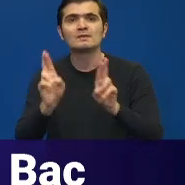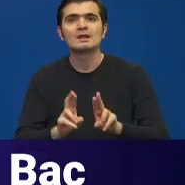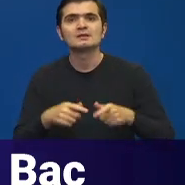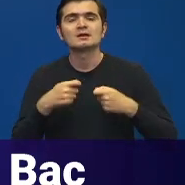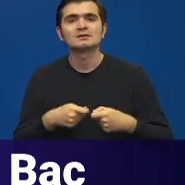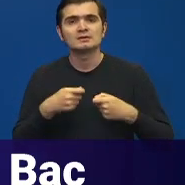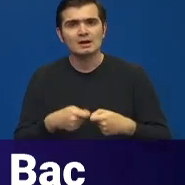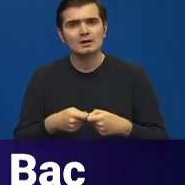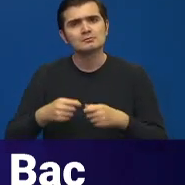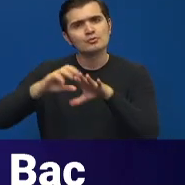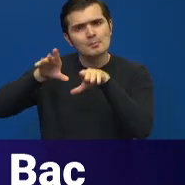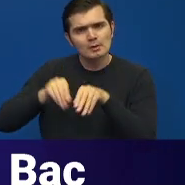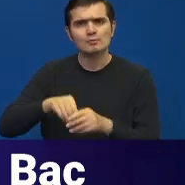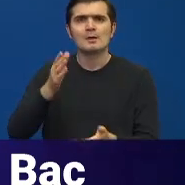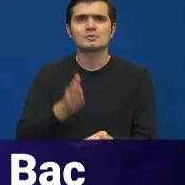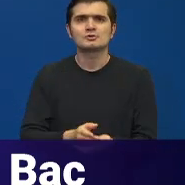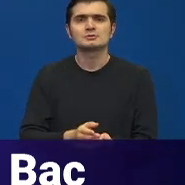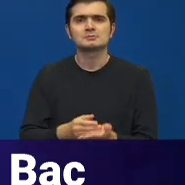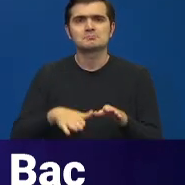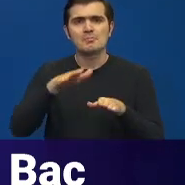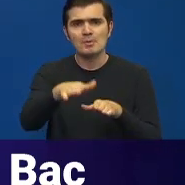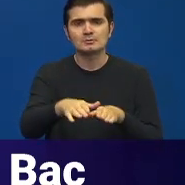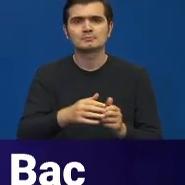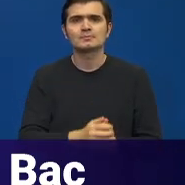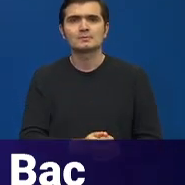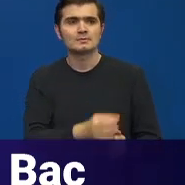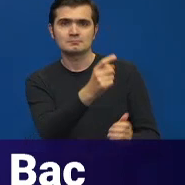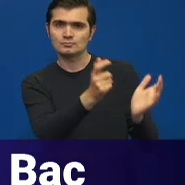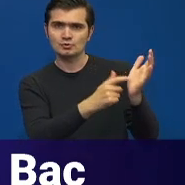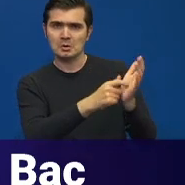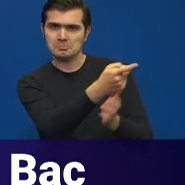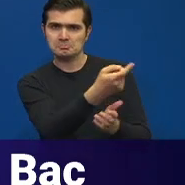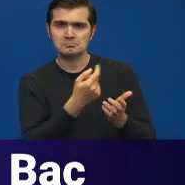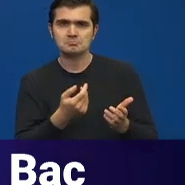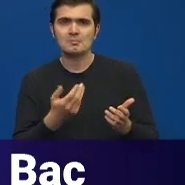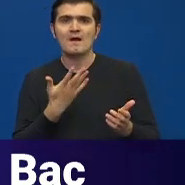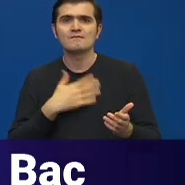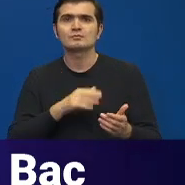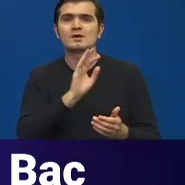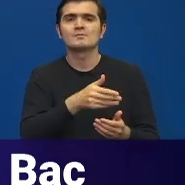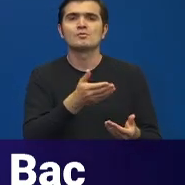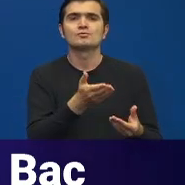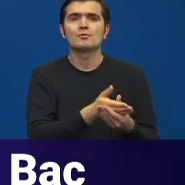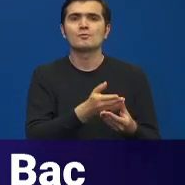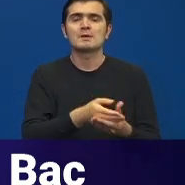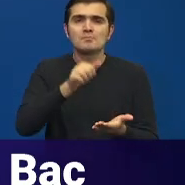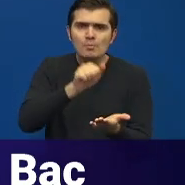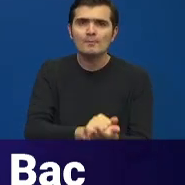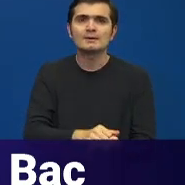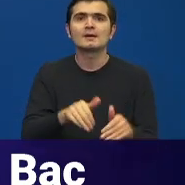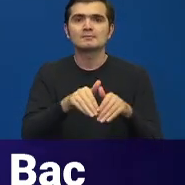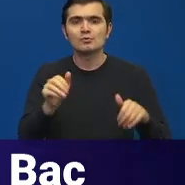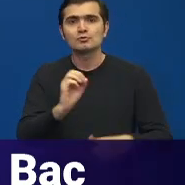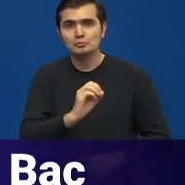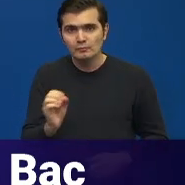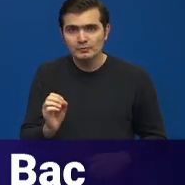am decis împreună acest pas. Am venit în întâmpinarea solicitărilor de a avea un act normativ publicat în monitorul oficial.